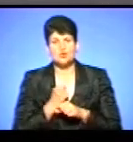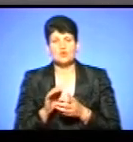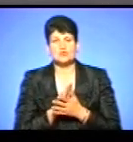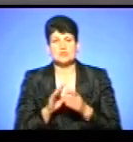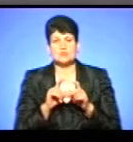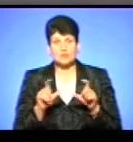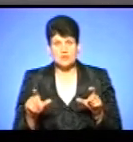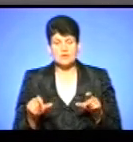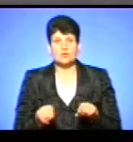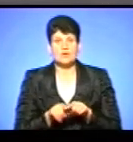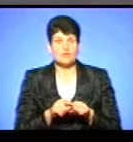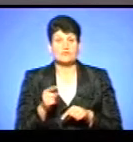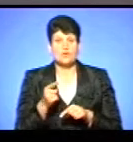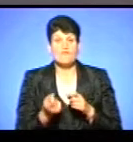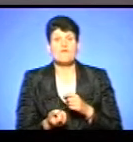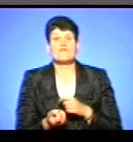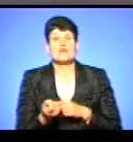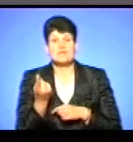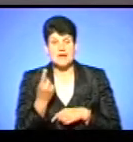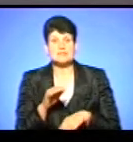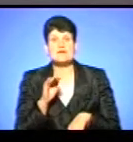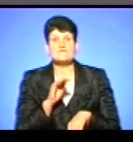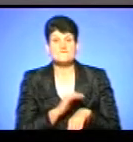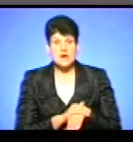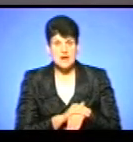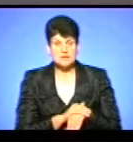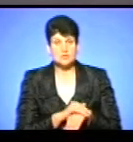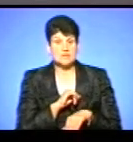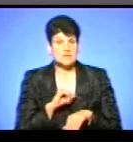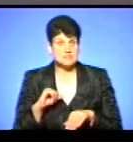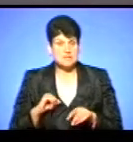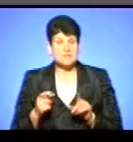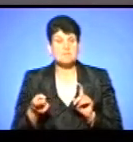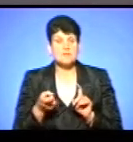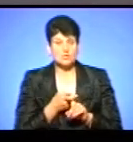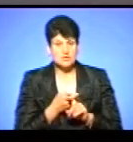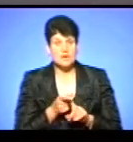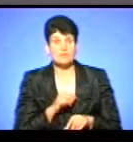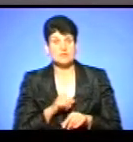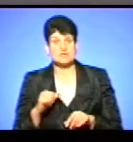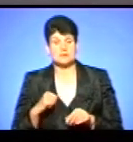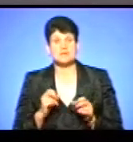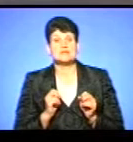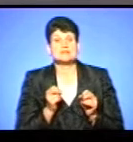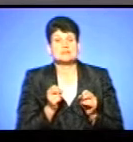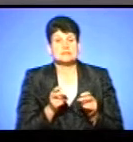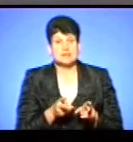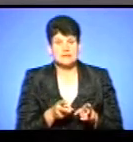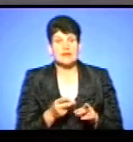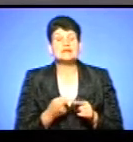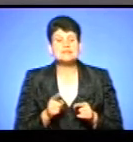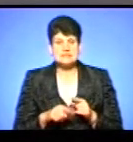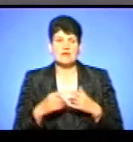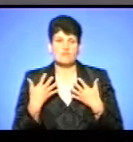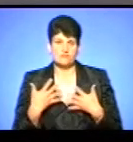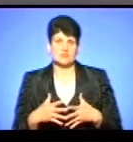і коли так як в Тернополі виявляються такі факти, коли самовільно підключаються, або самовільно скидають в поверхнеї водної об'єкти, це вже